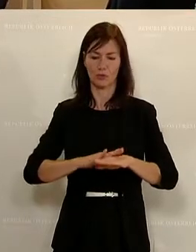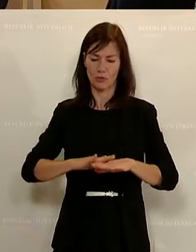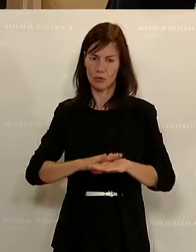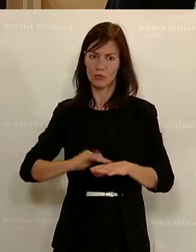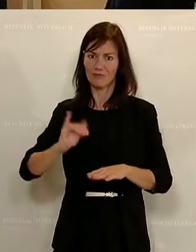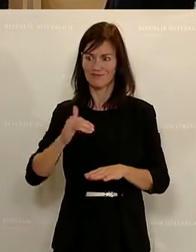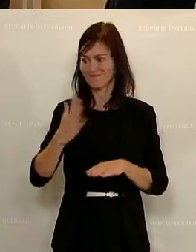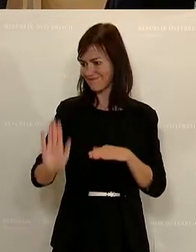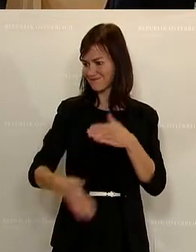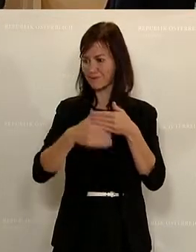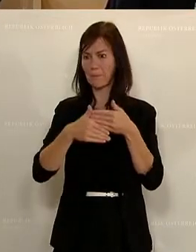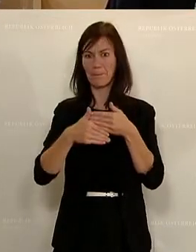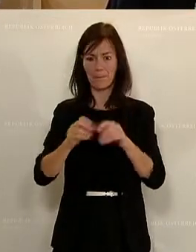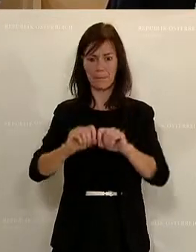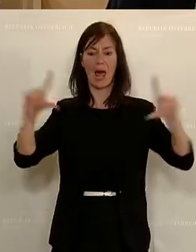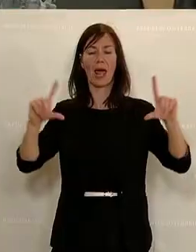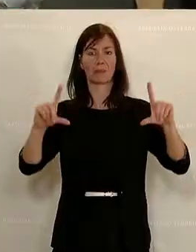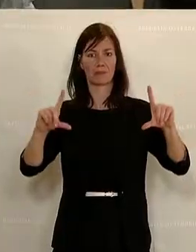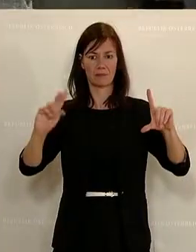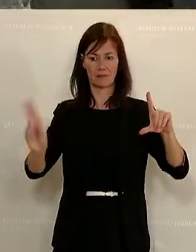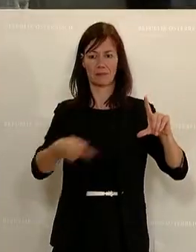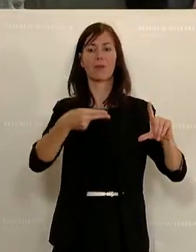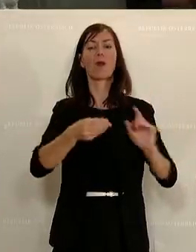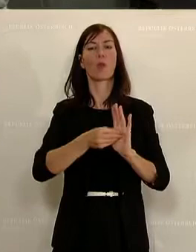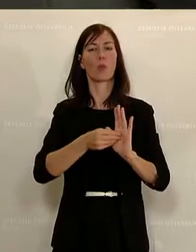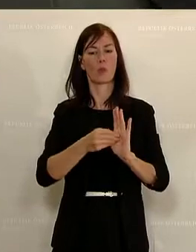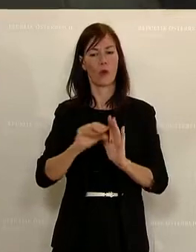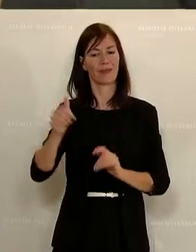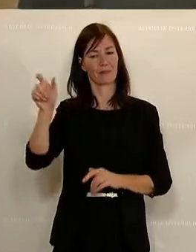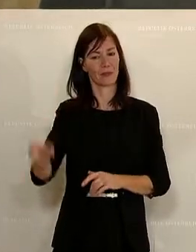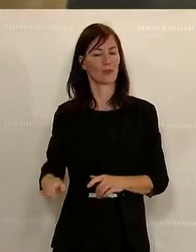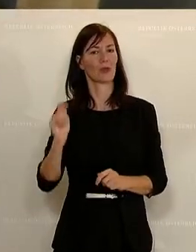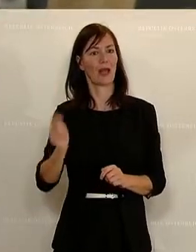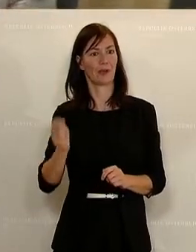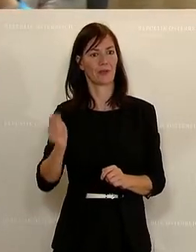ist eben erst auf meinem Bildschirm aufgeschlagen. Zu Wort gemeldet ist der Abgeordnete Herr.